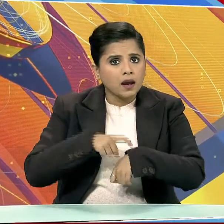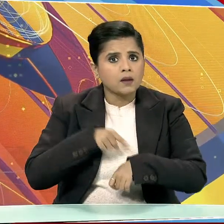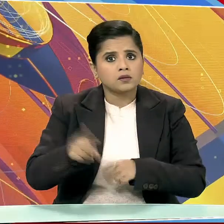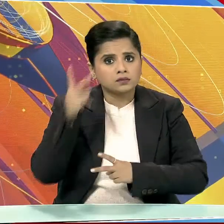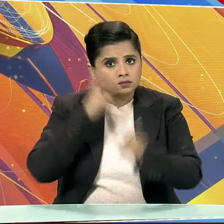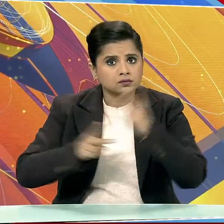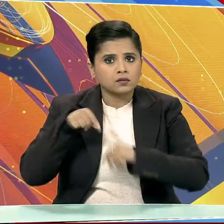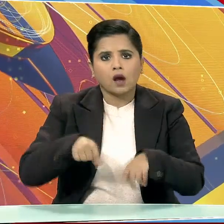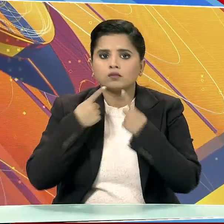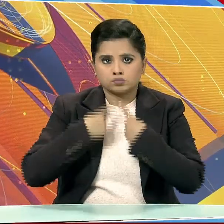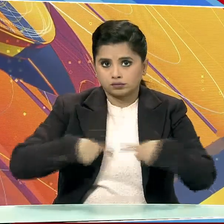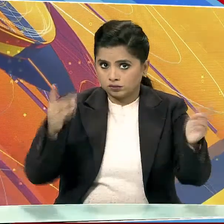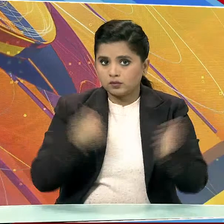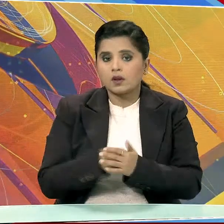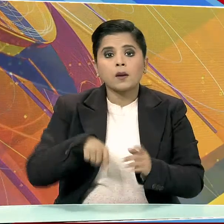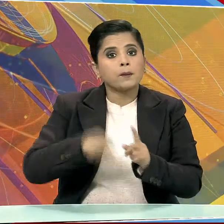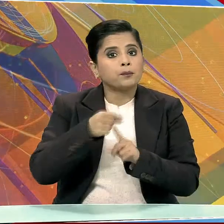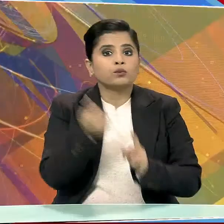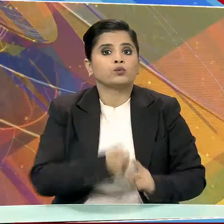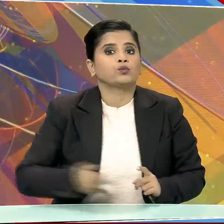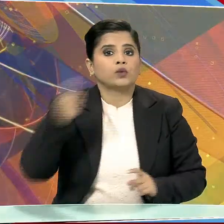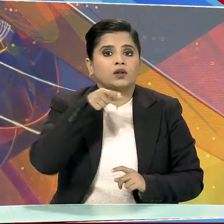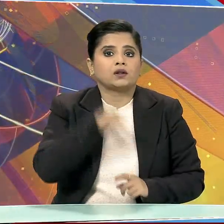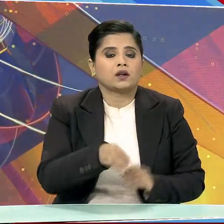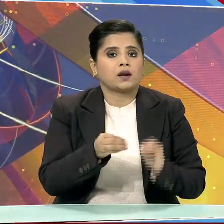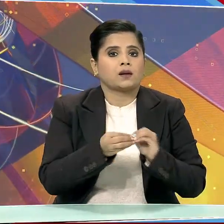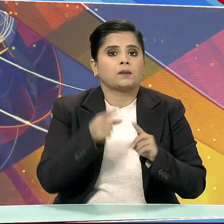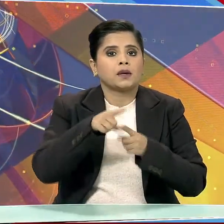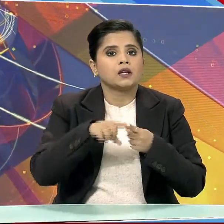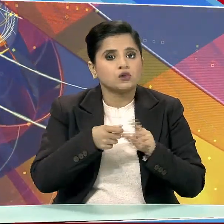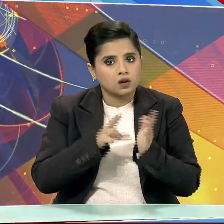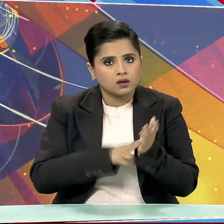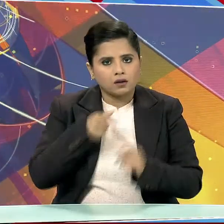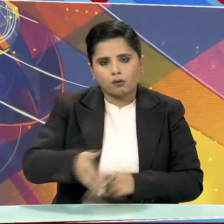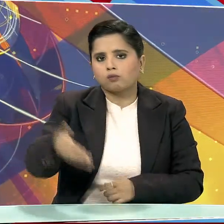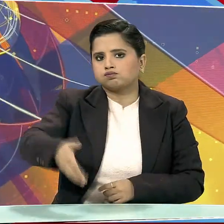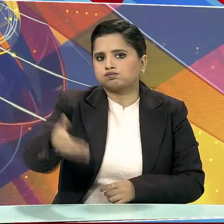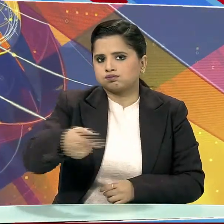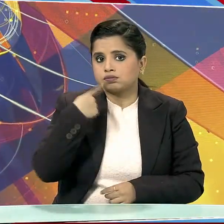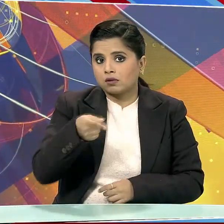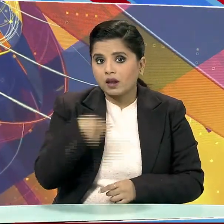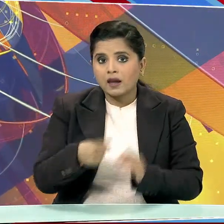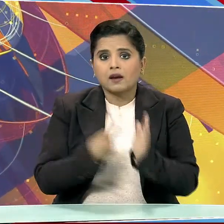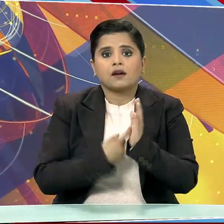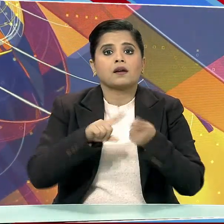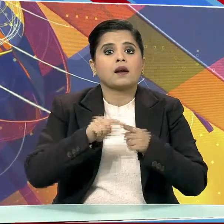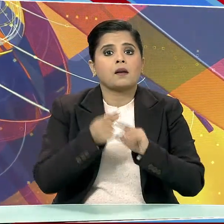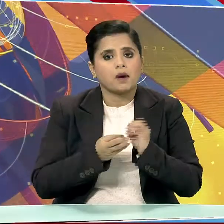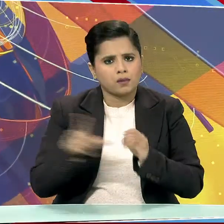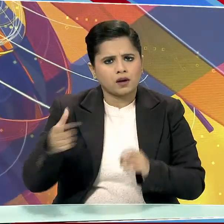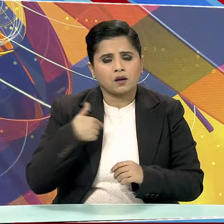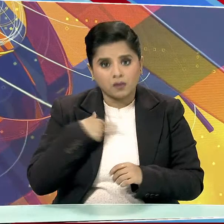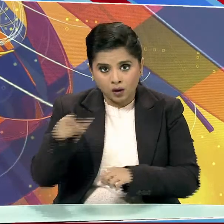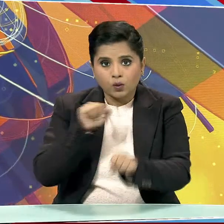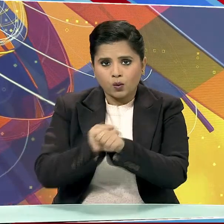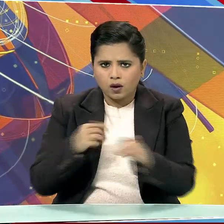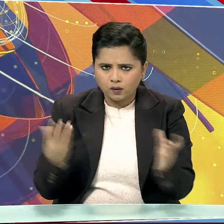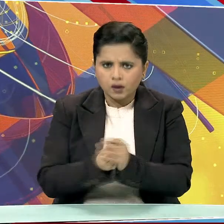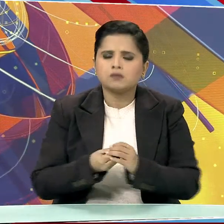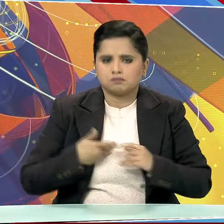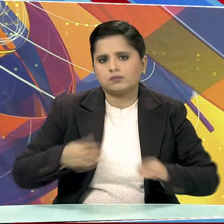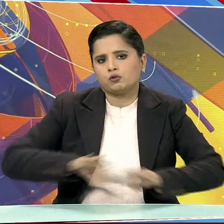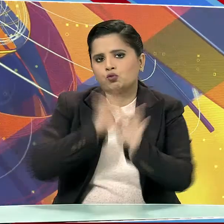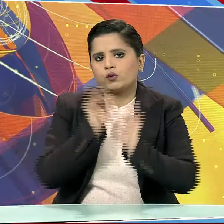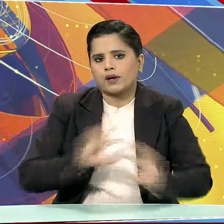हुई घोष्णा राश्पती बिडेन ने मैकार्थी को दी बधाई कहा वै रिपब्लिकन के साथ काम करने के लिए तयार